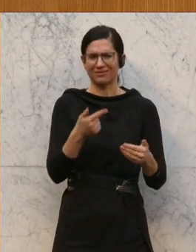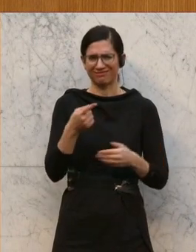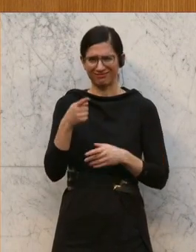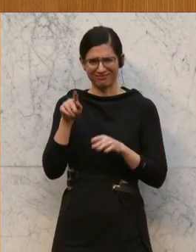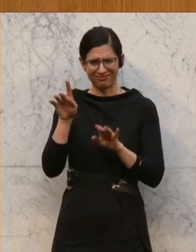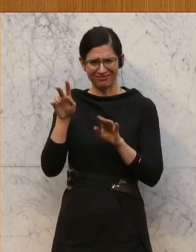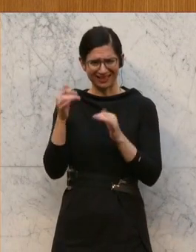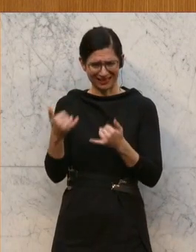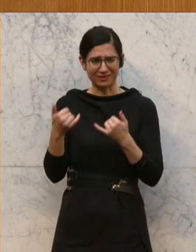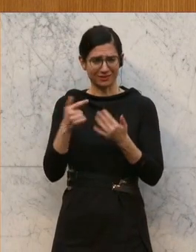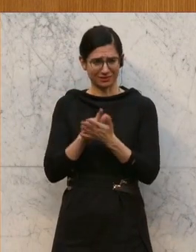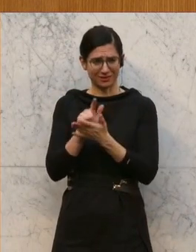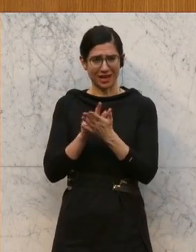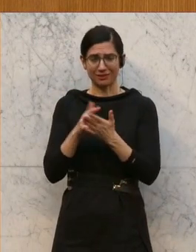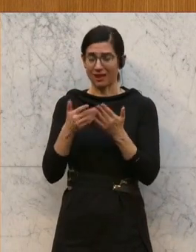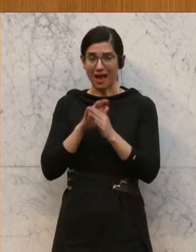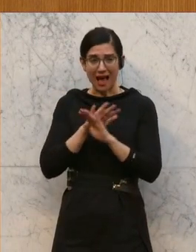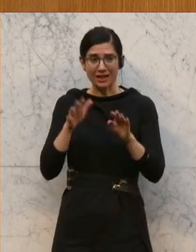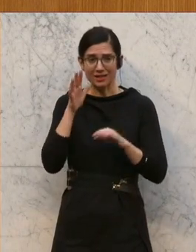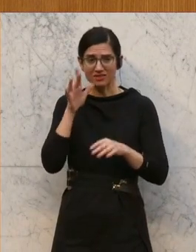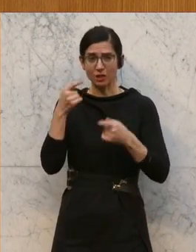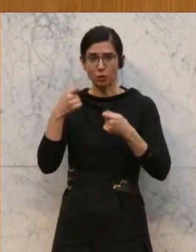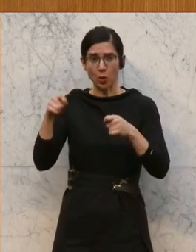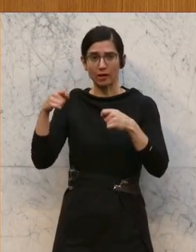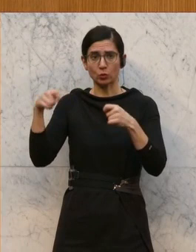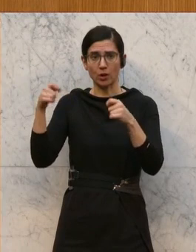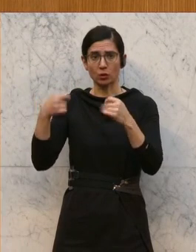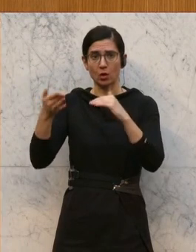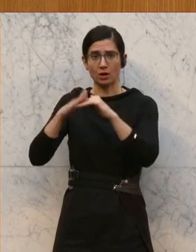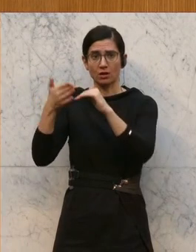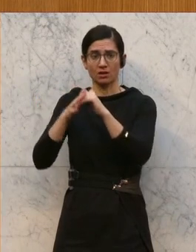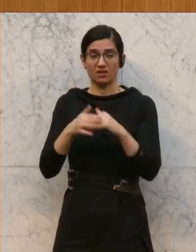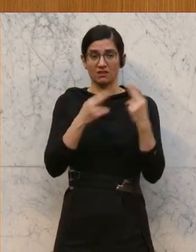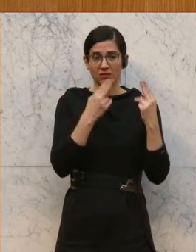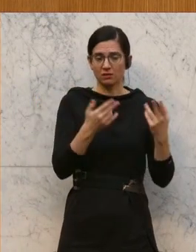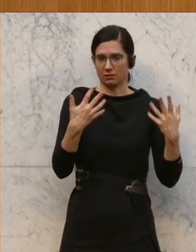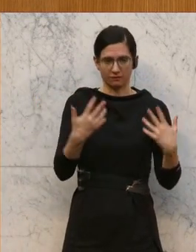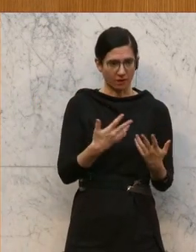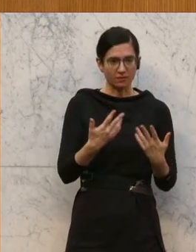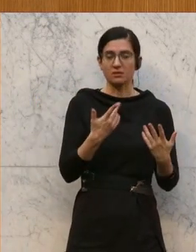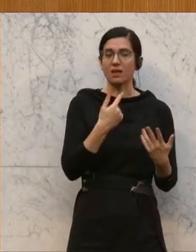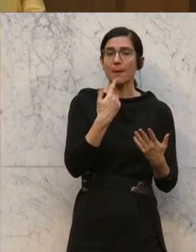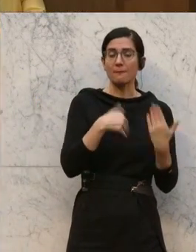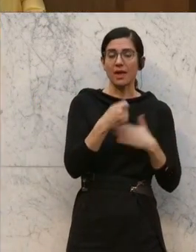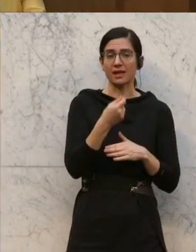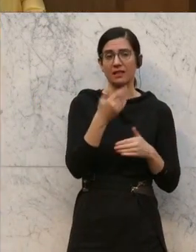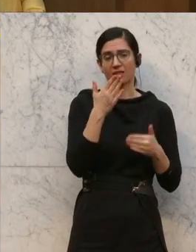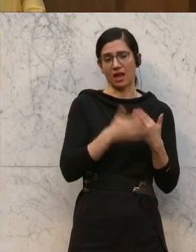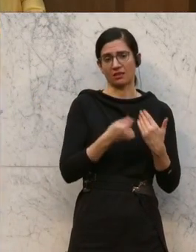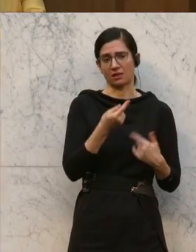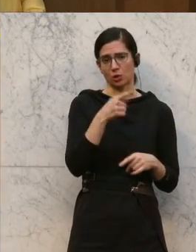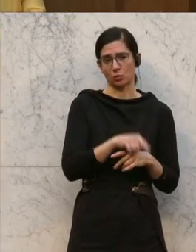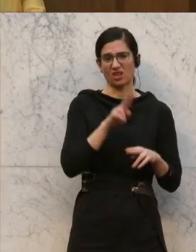Teuerung, dass den Menschen am Ende des Monats mehr Geld übrig bleibt. Erstens, Leistung muss sich wieder lohnen. Zweitens, Menschen, die